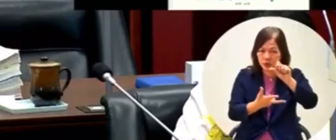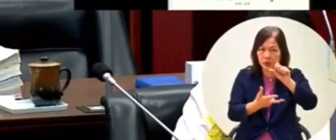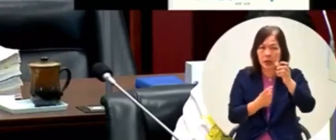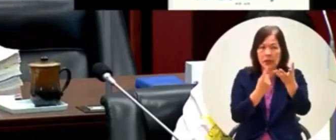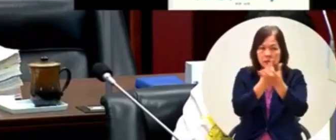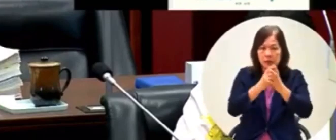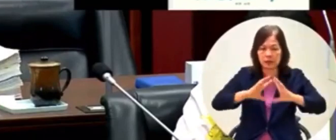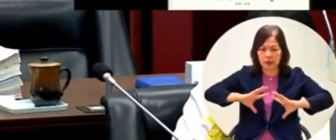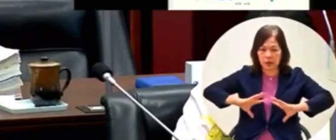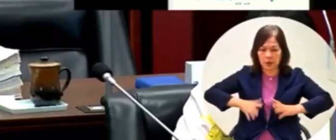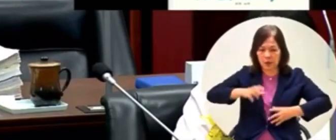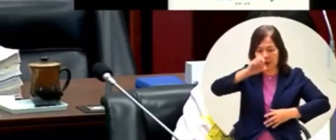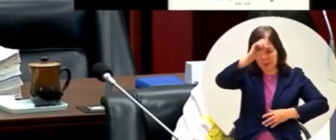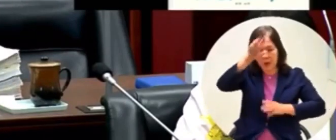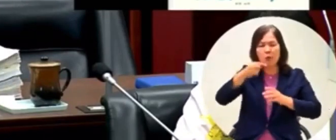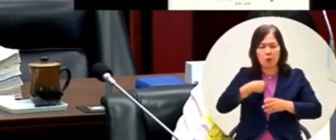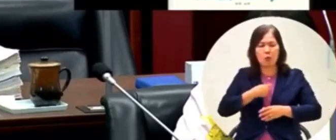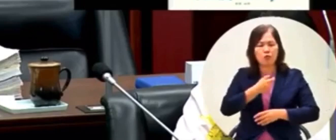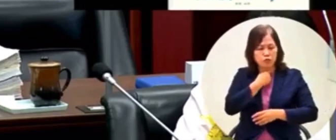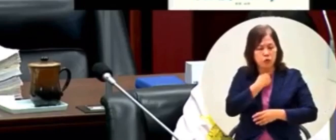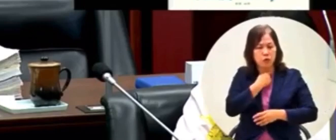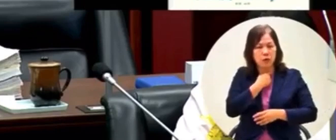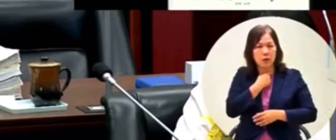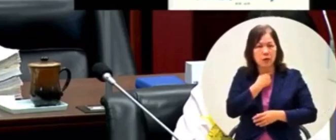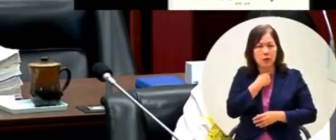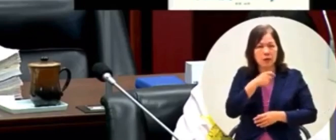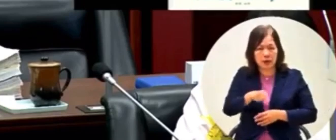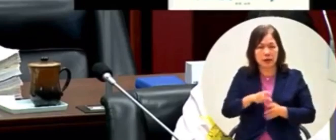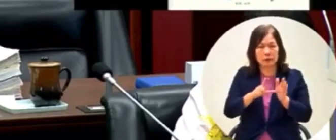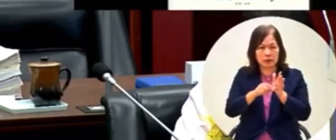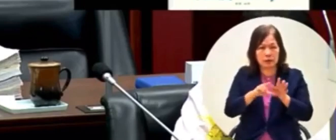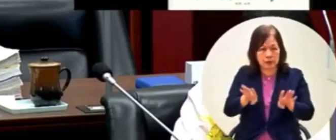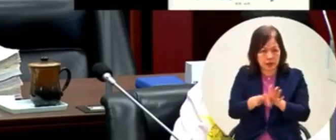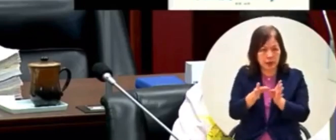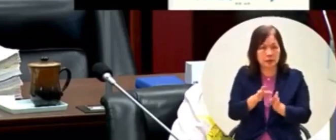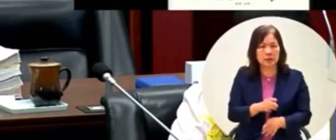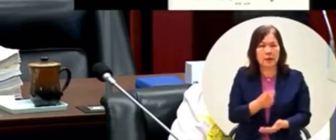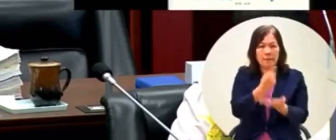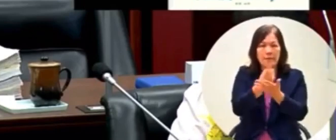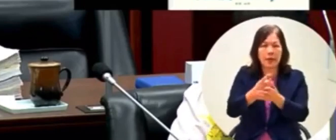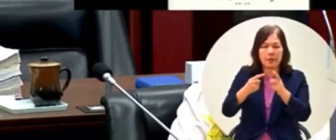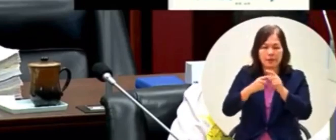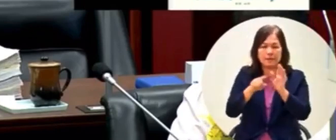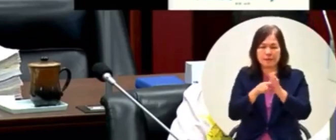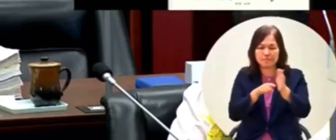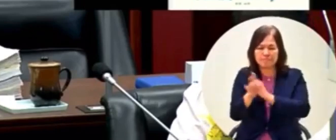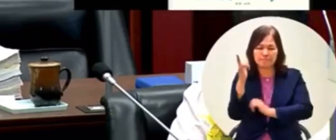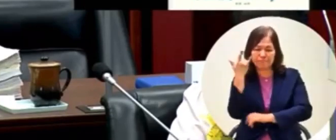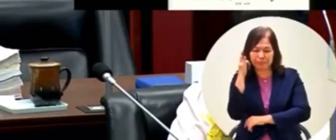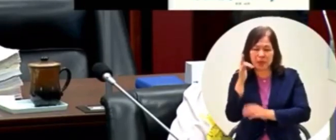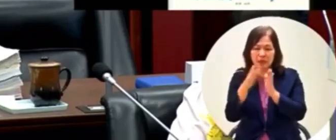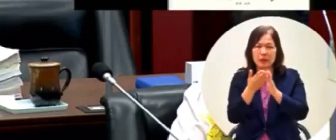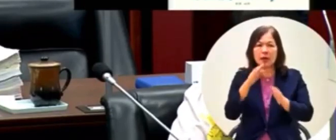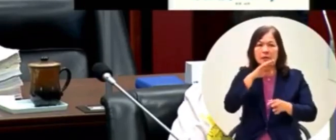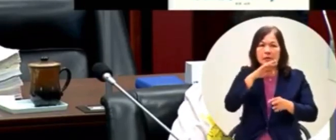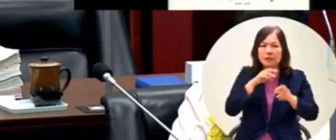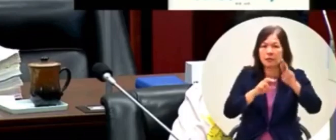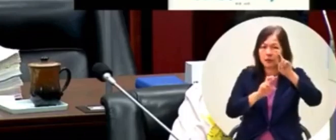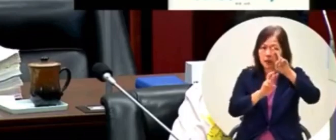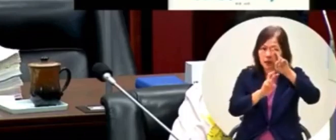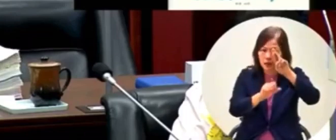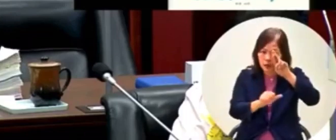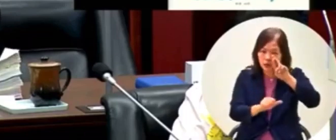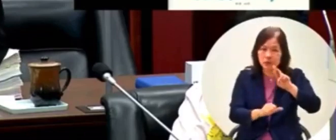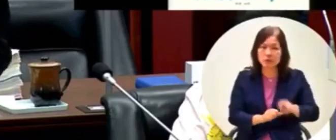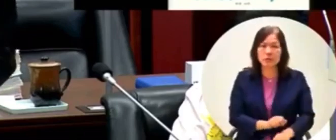民黨Yes I do的被動式民調那一刻開始大家都在等在等12月25號所以在